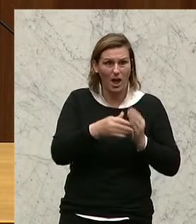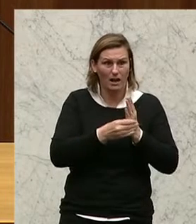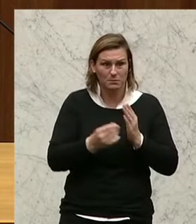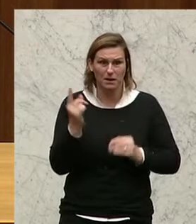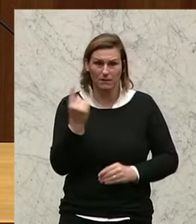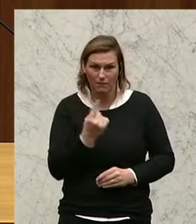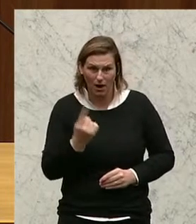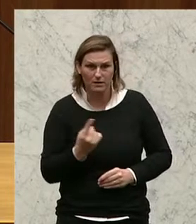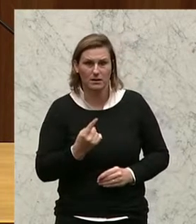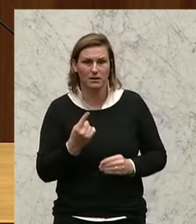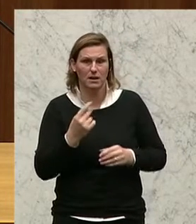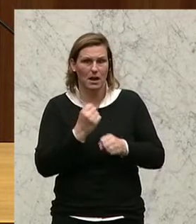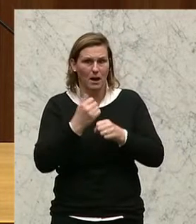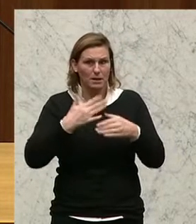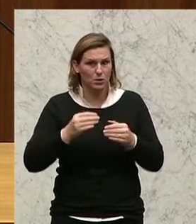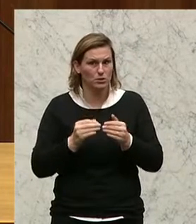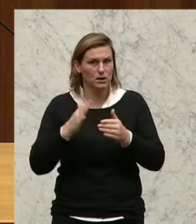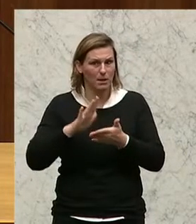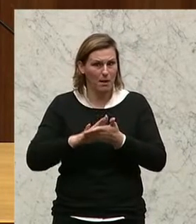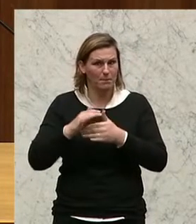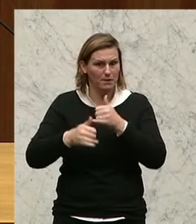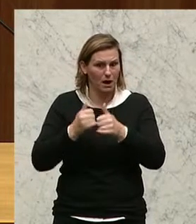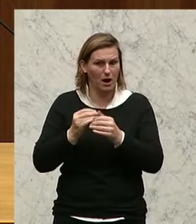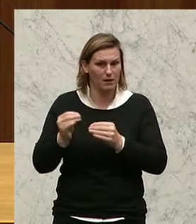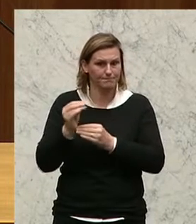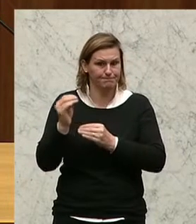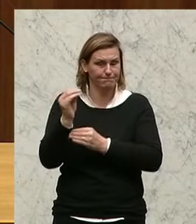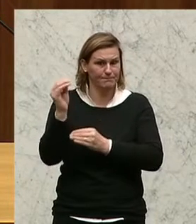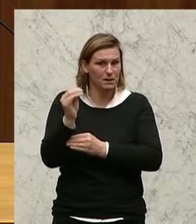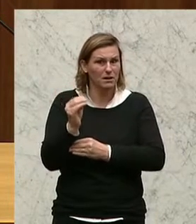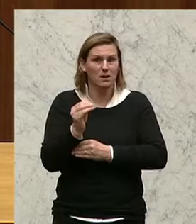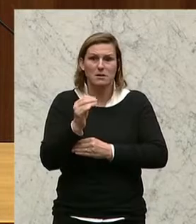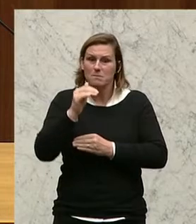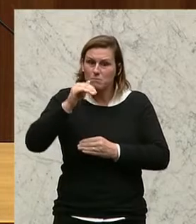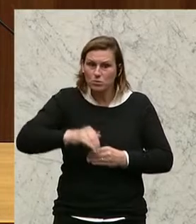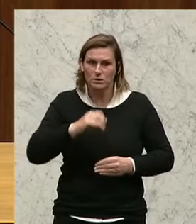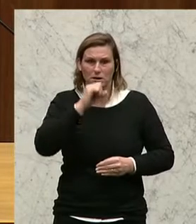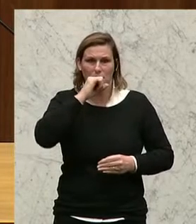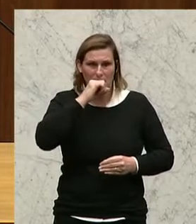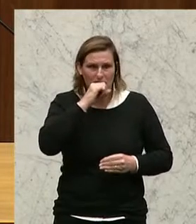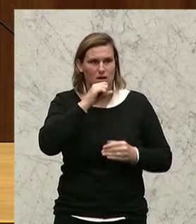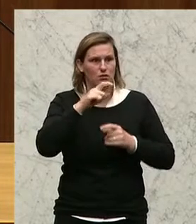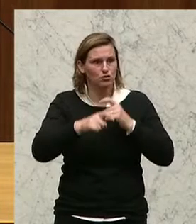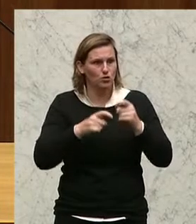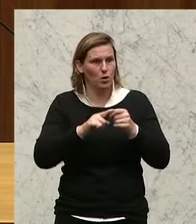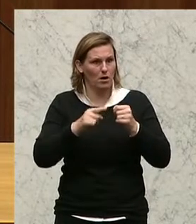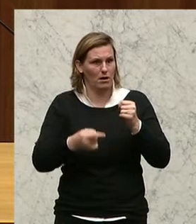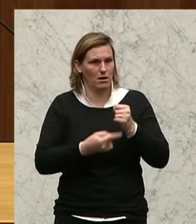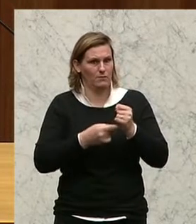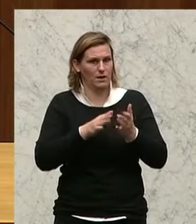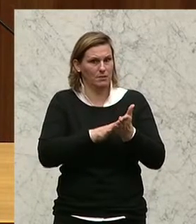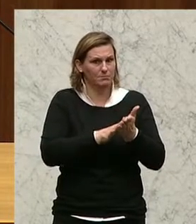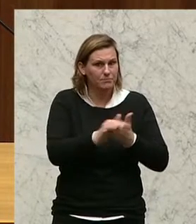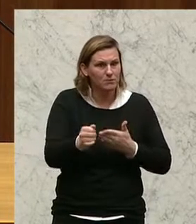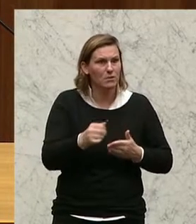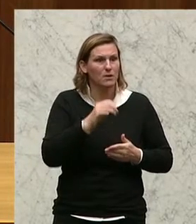warnen davor, dass die Arbeitslosigkeit die nächsten Jahre weiter ansteigt, dann werden Sie gar nicht anders umhinkommen. Dann sind nämlich unsere Steuertöpfe leer. Dann